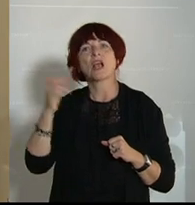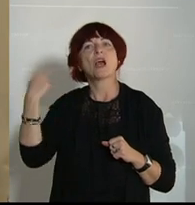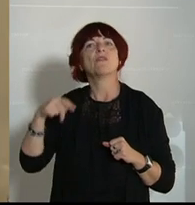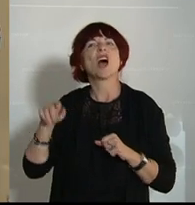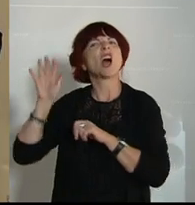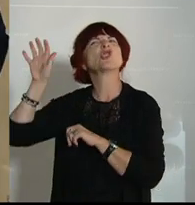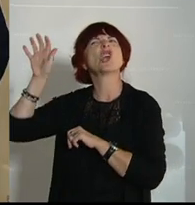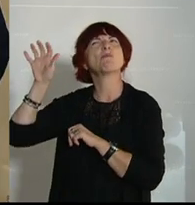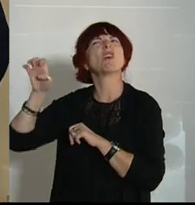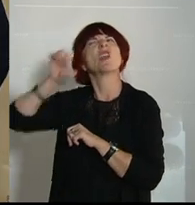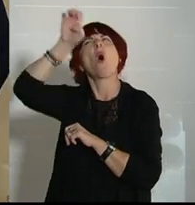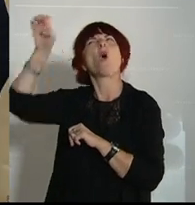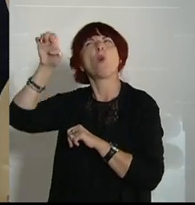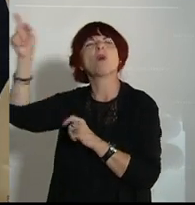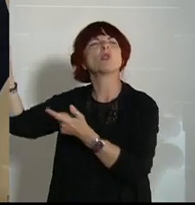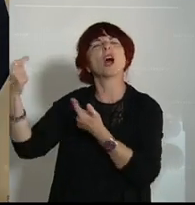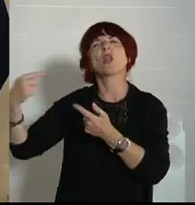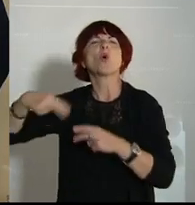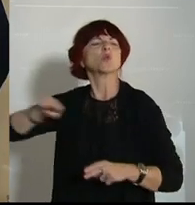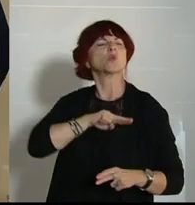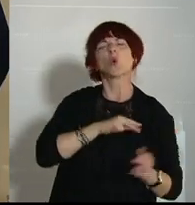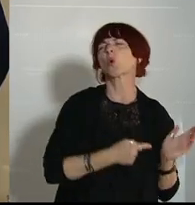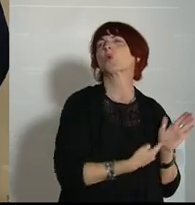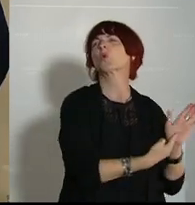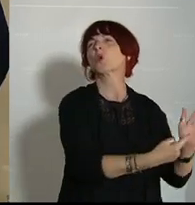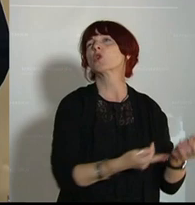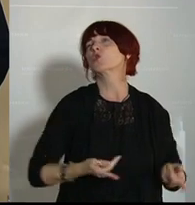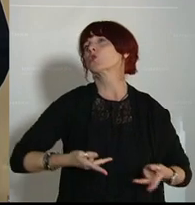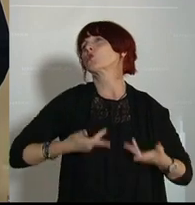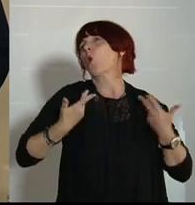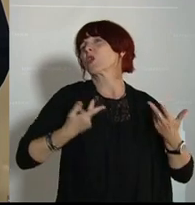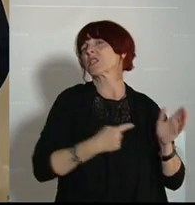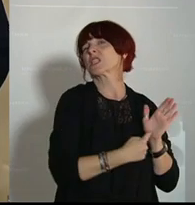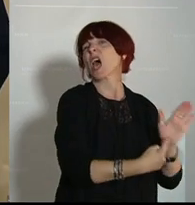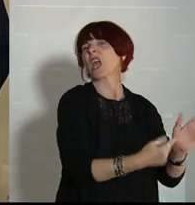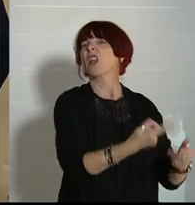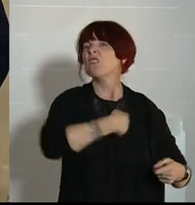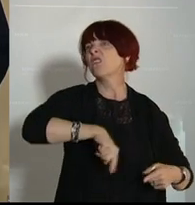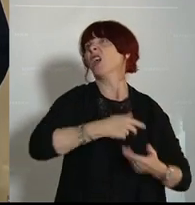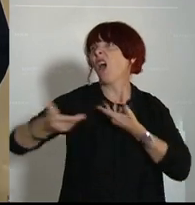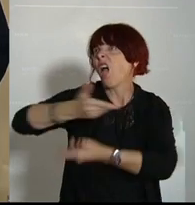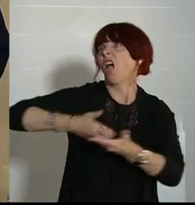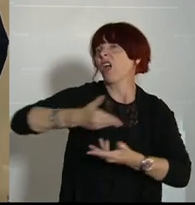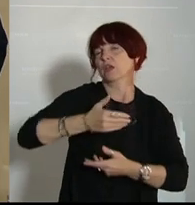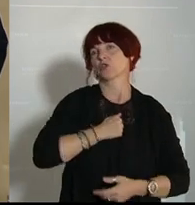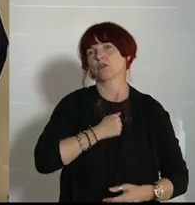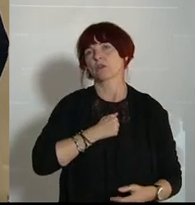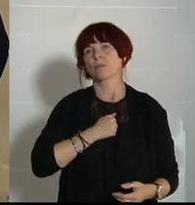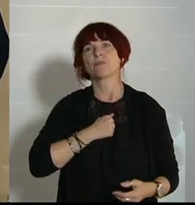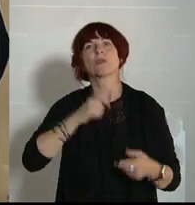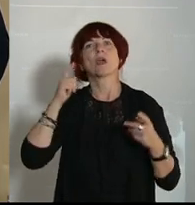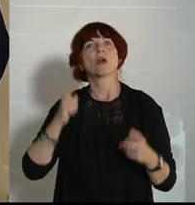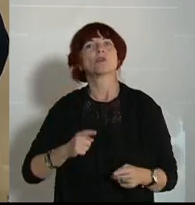das haben wir für Sie herausgehandelt. Das steht sogar im Vorschlag der Kommission drinnen, dass man sogar vorschlägt, dass die Rabatte jetzt einmal